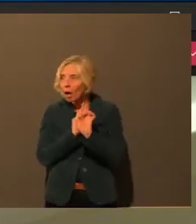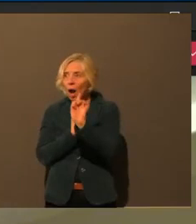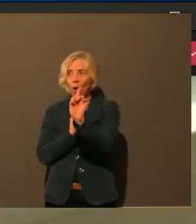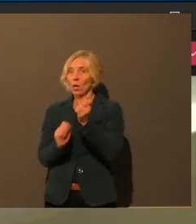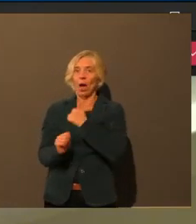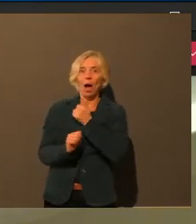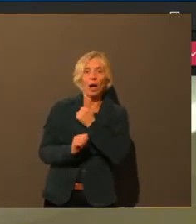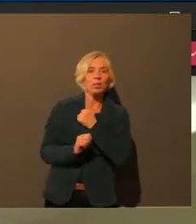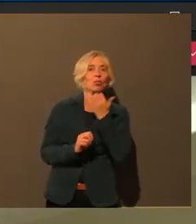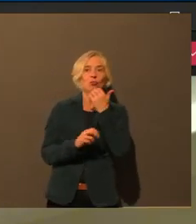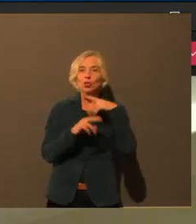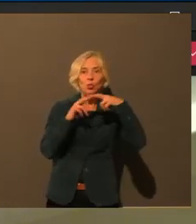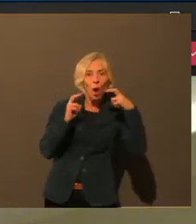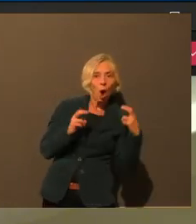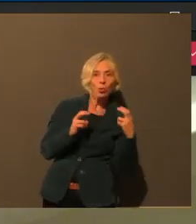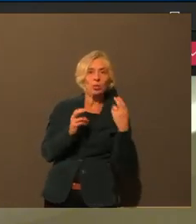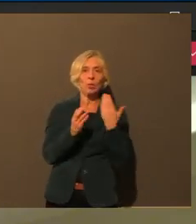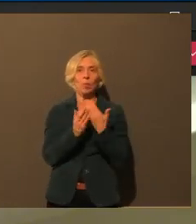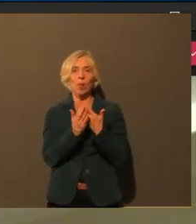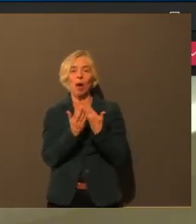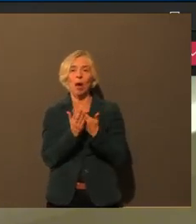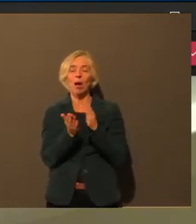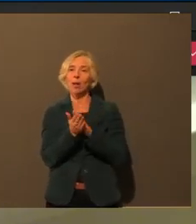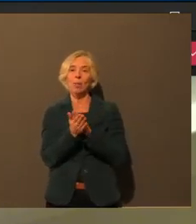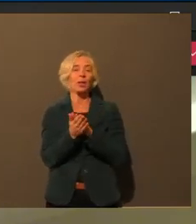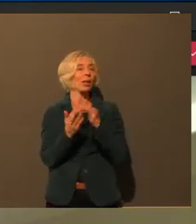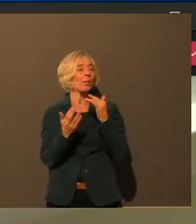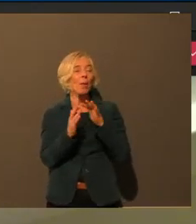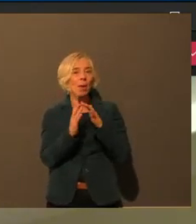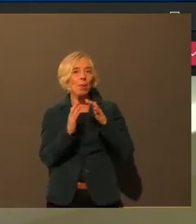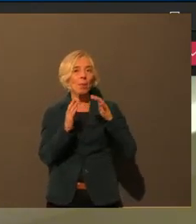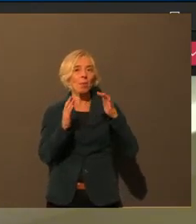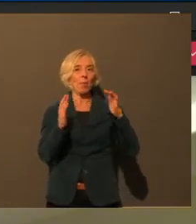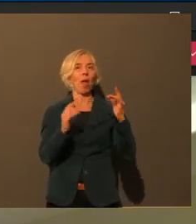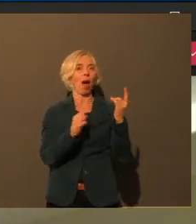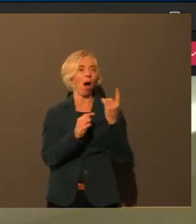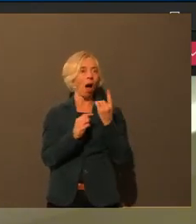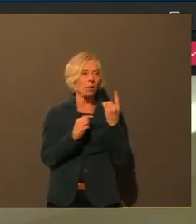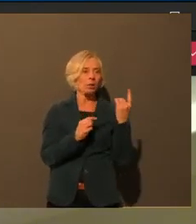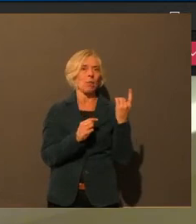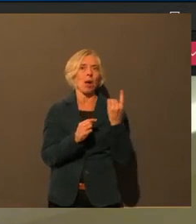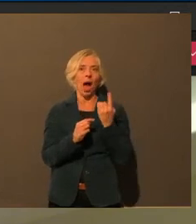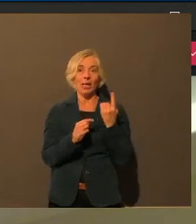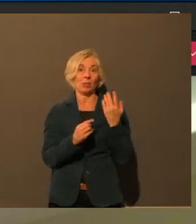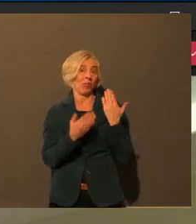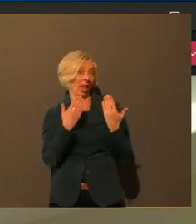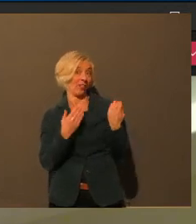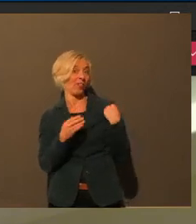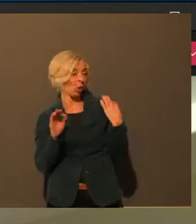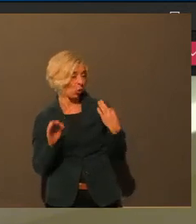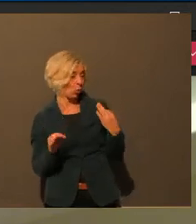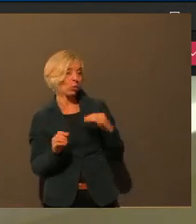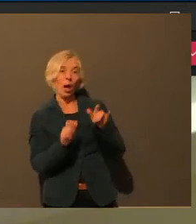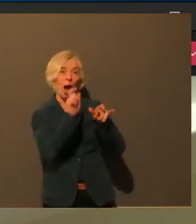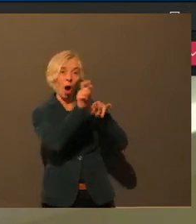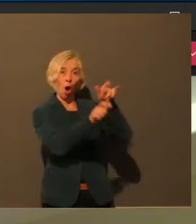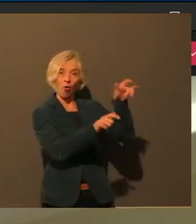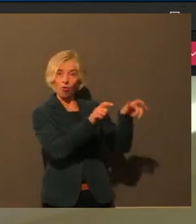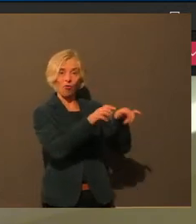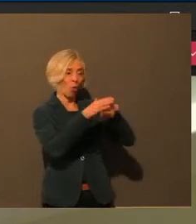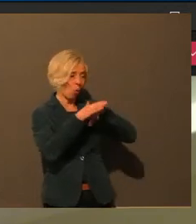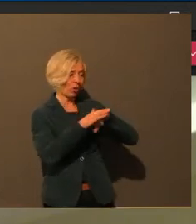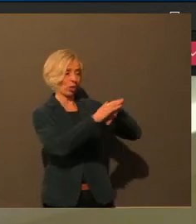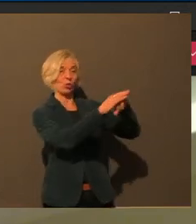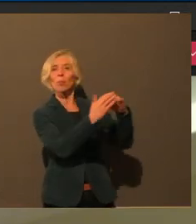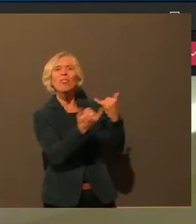Immer wichtiger, gerade auch jetzt mit Blick auf Weihnachten zu sagen, wir bieten euch Unterstützung an. Die Frage ist, wie erreicht man die? Die haben